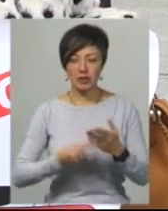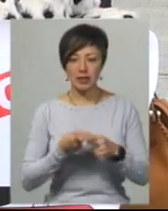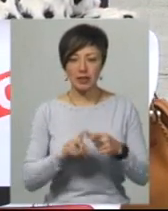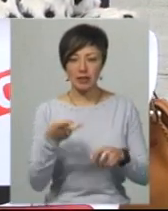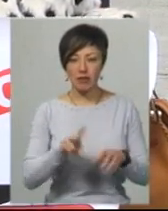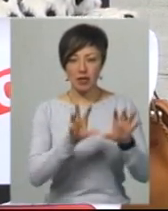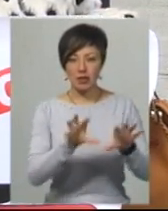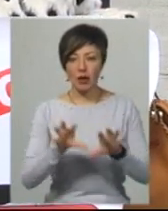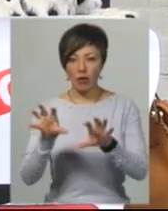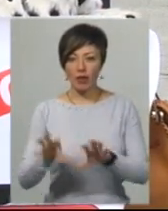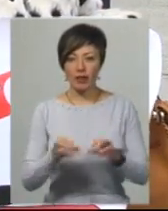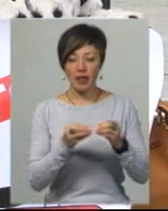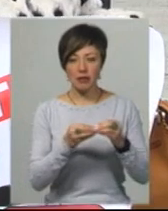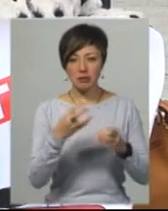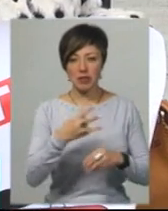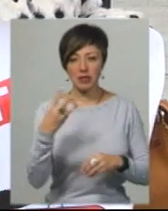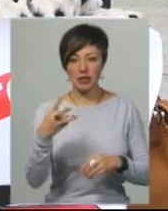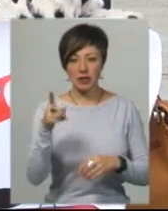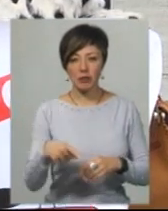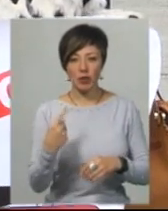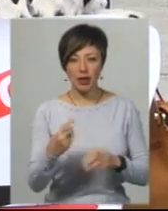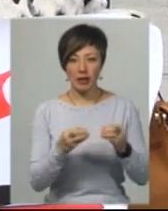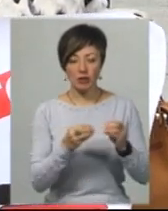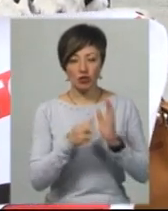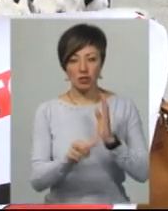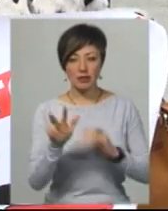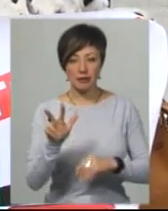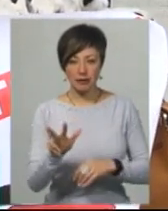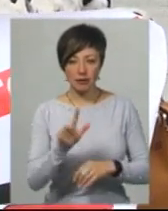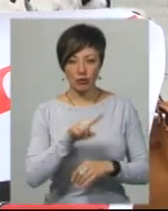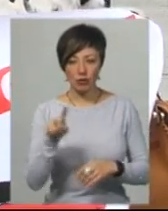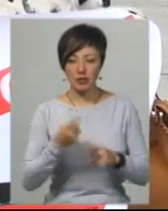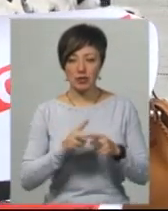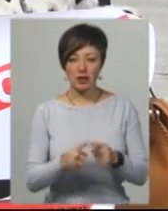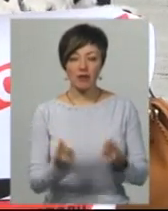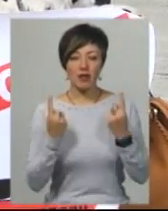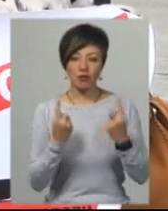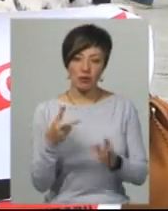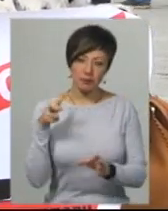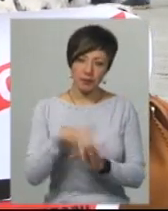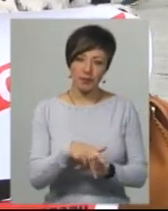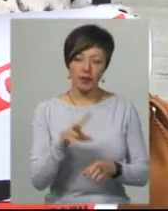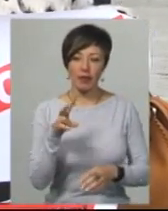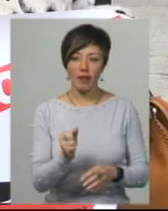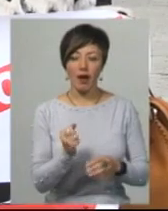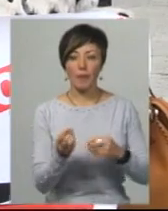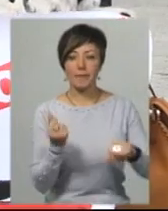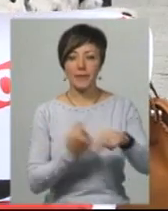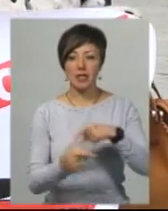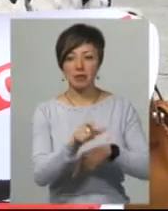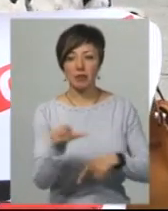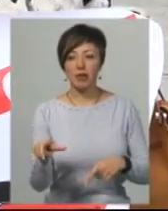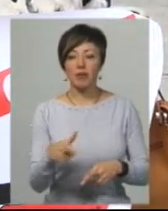закони, 1053-1 і 1073, це ляже величезним тягарем на підприємців,